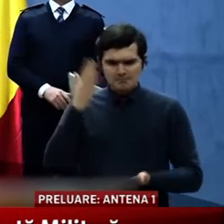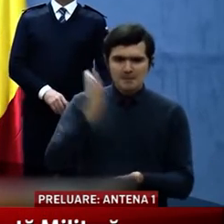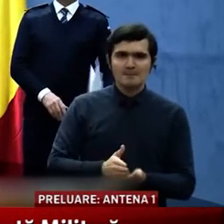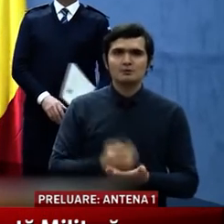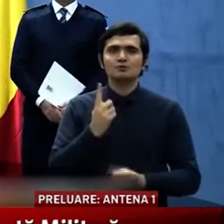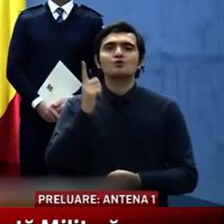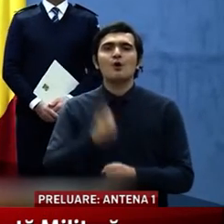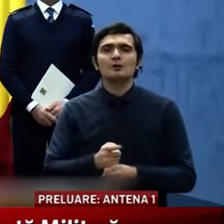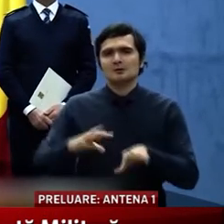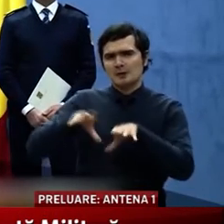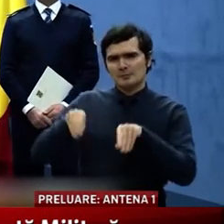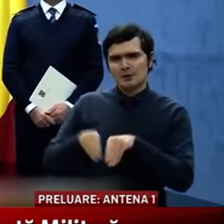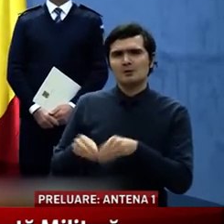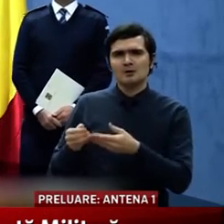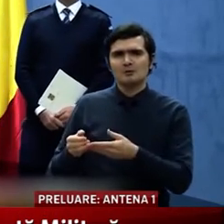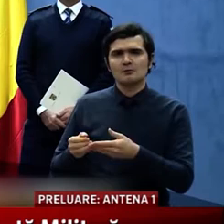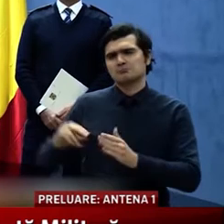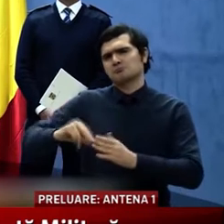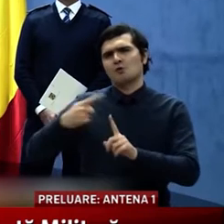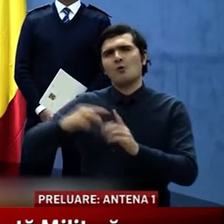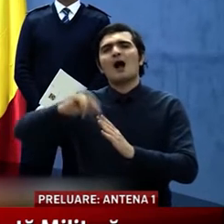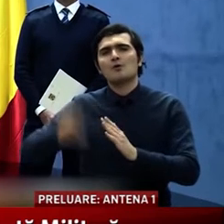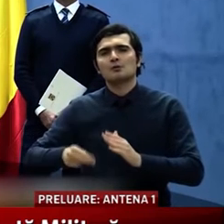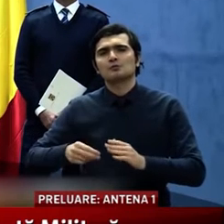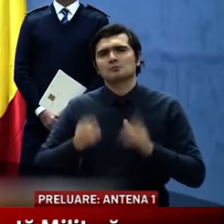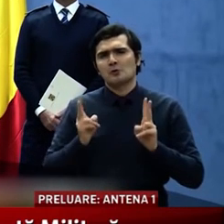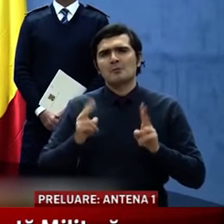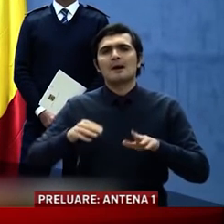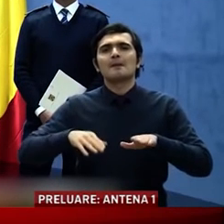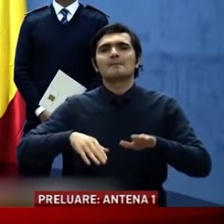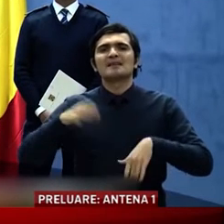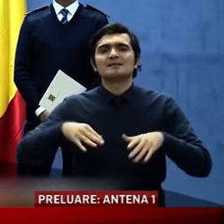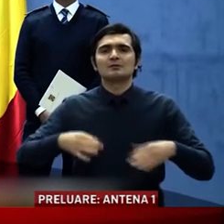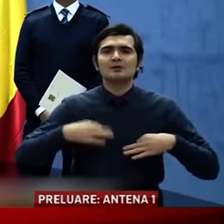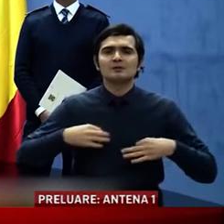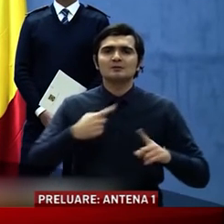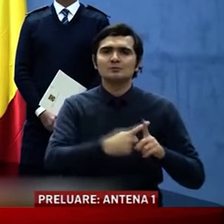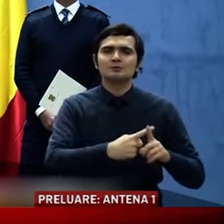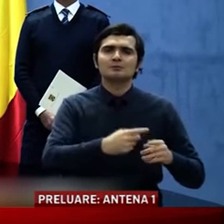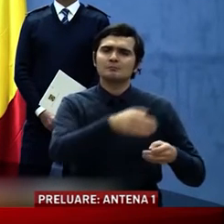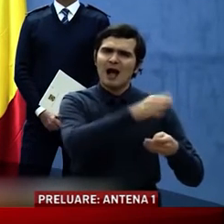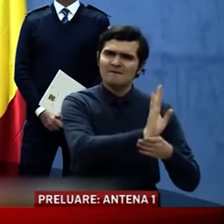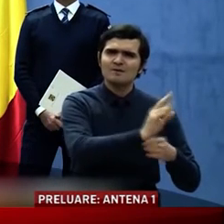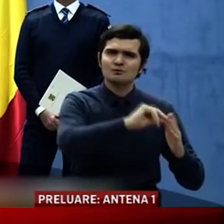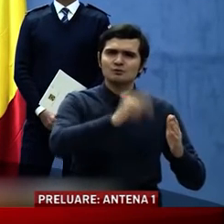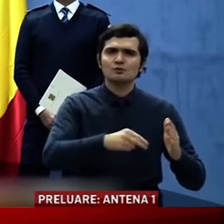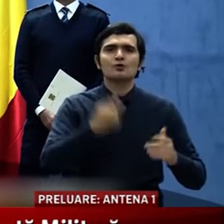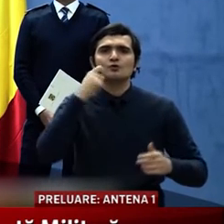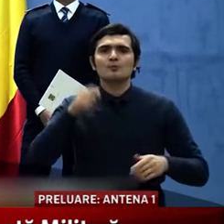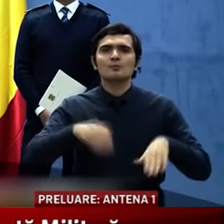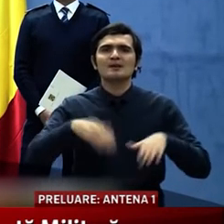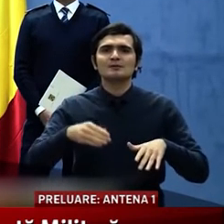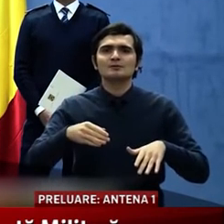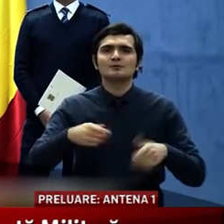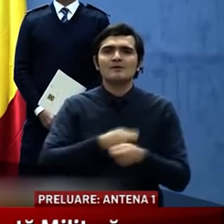ordin împreună cu acordul bineînțeles al Ministerului Sănătății și cu avizul domnului ministru al afacerilor